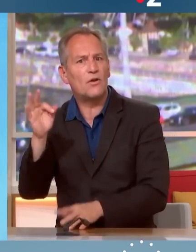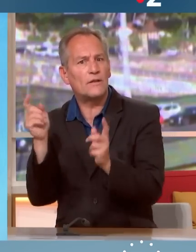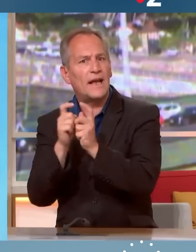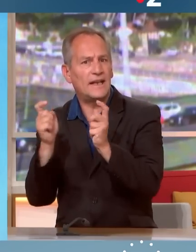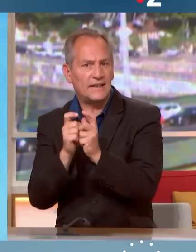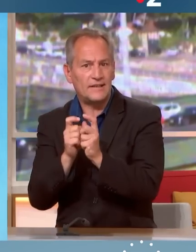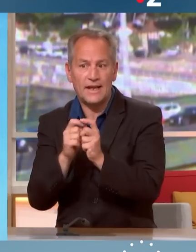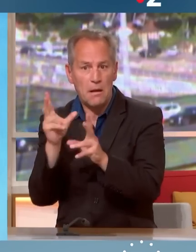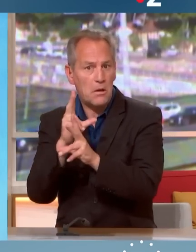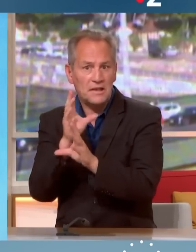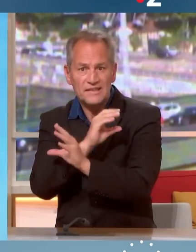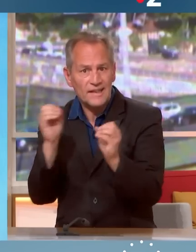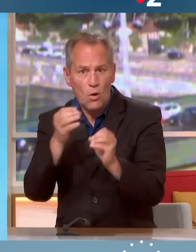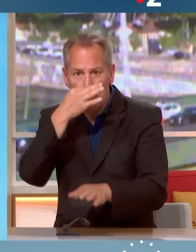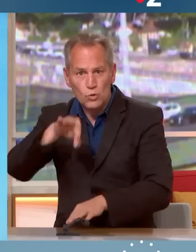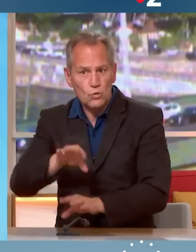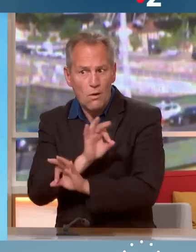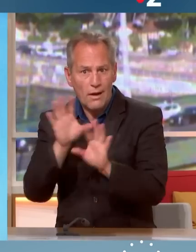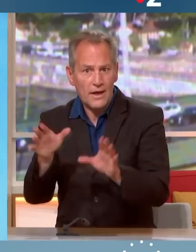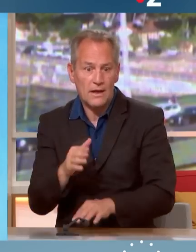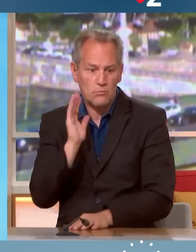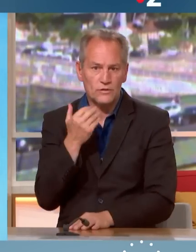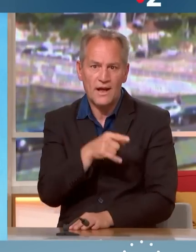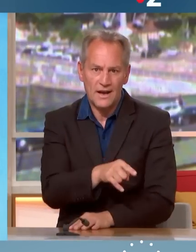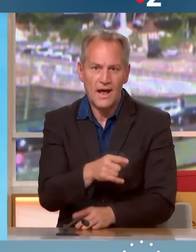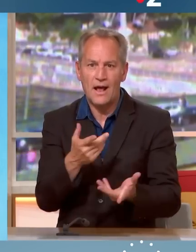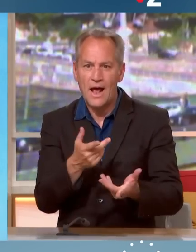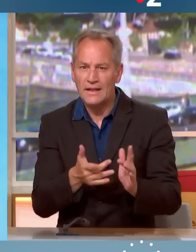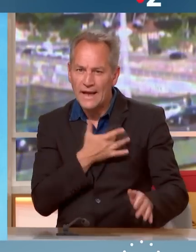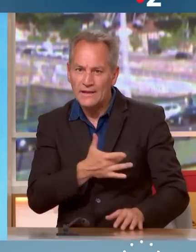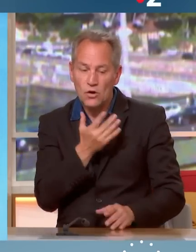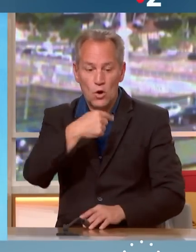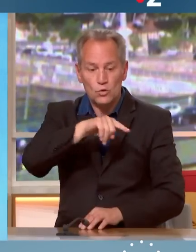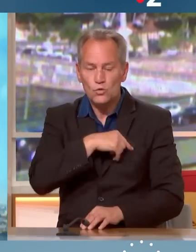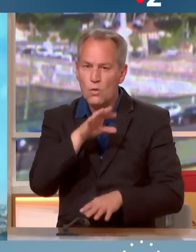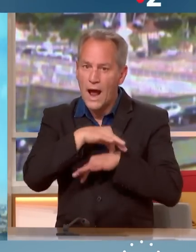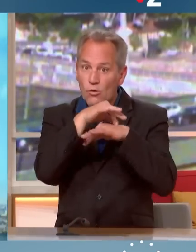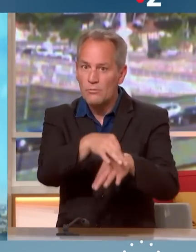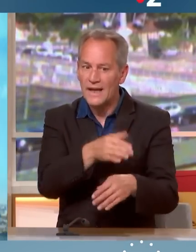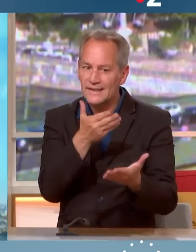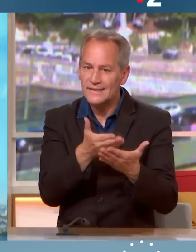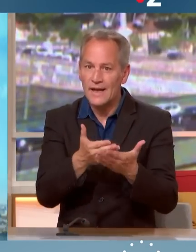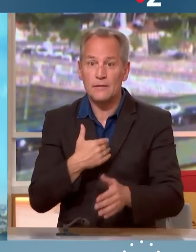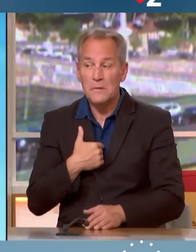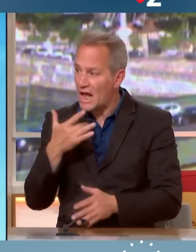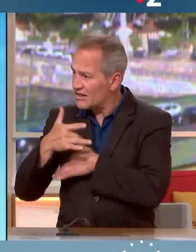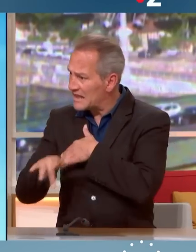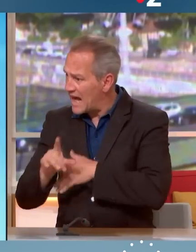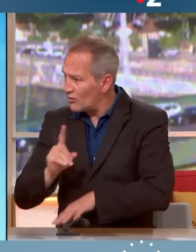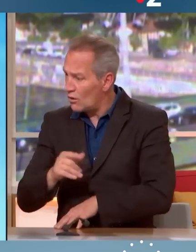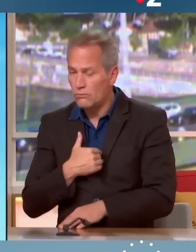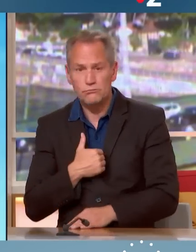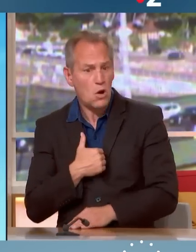décarbonée, alors vous restez dans la course. Et c'est ça que nous devons accompagner et c'est ça que nous avons déjà accompagné. Mais ce n pas trop tard ? Je rappelle que nous